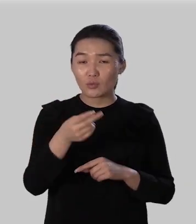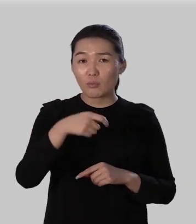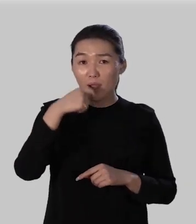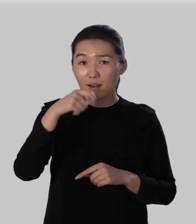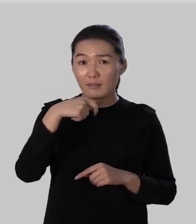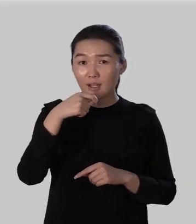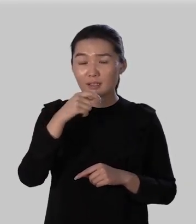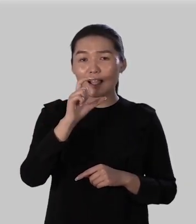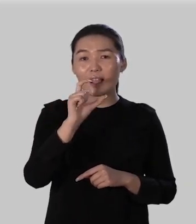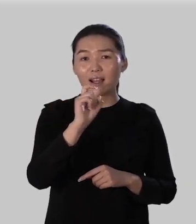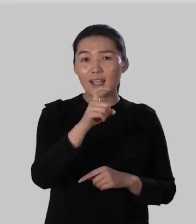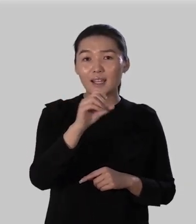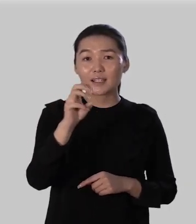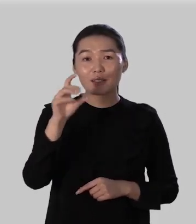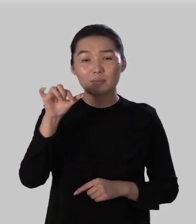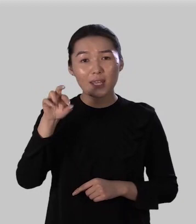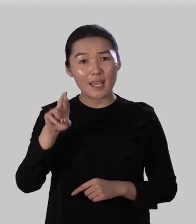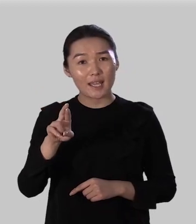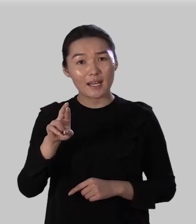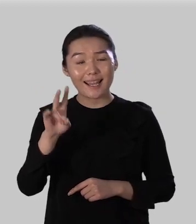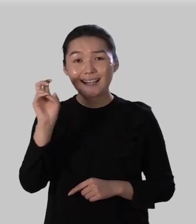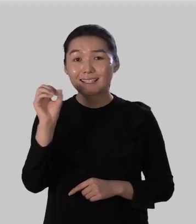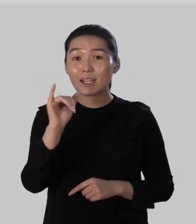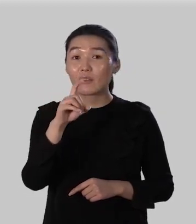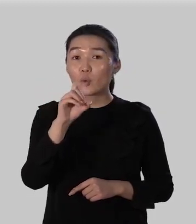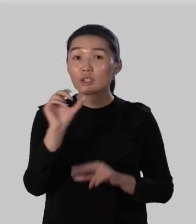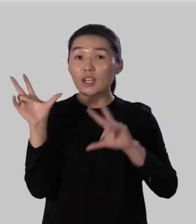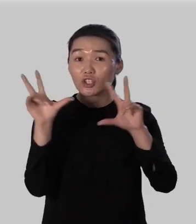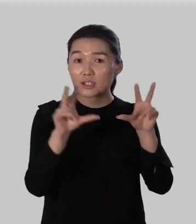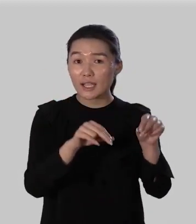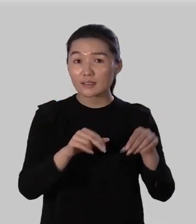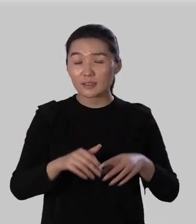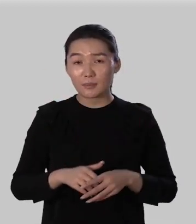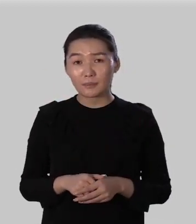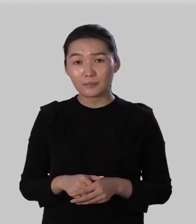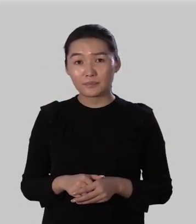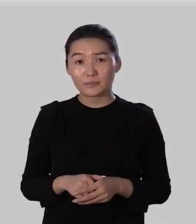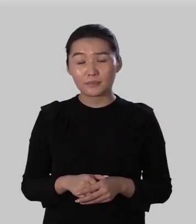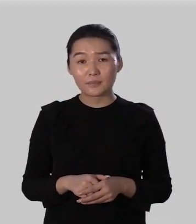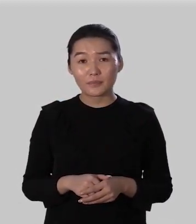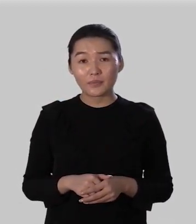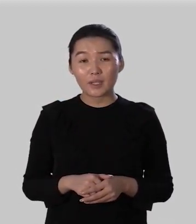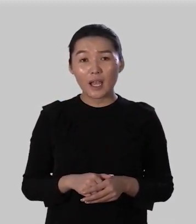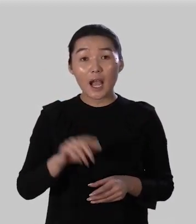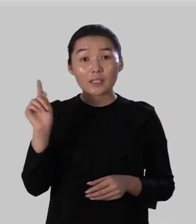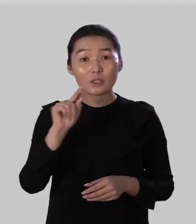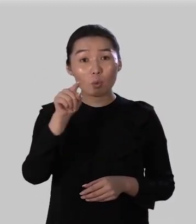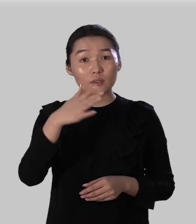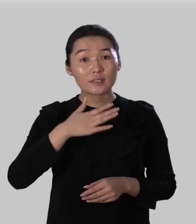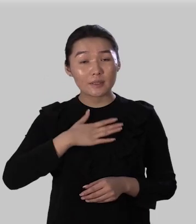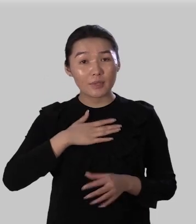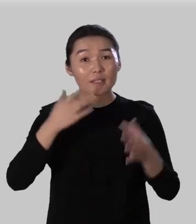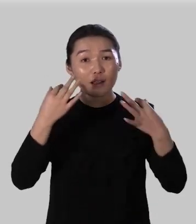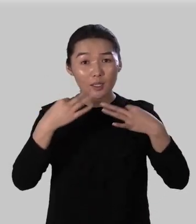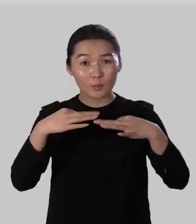эх емеля не в ухе счастье а за то